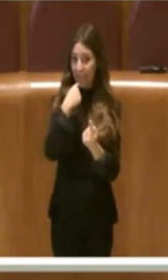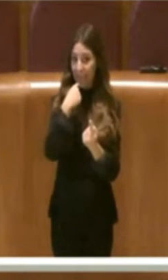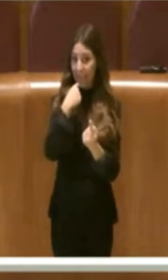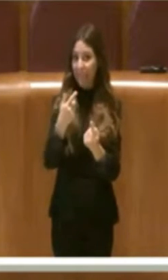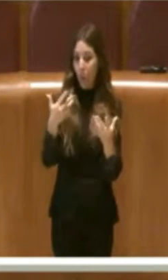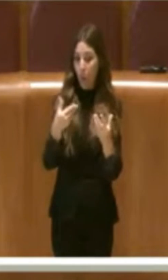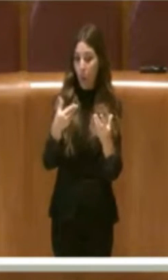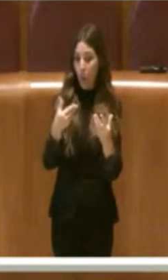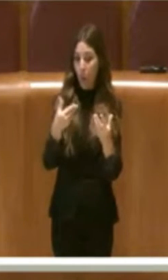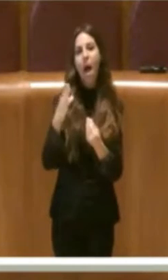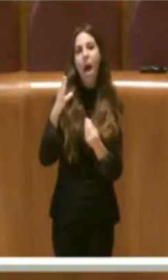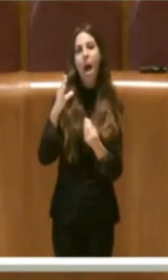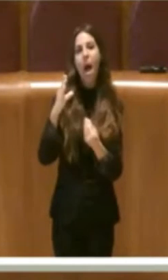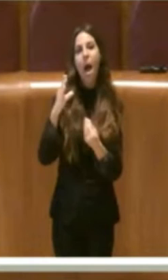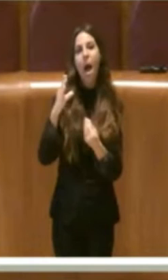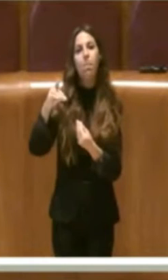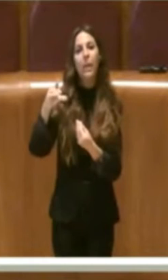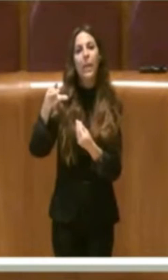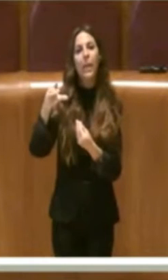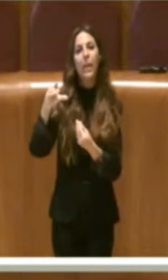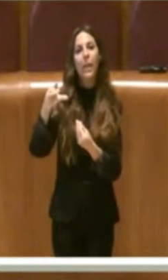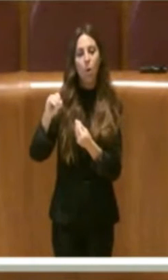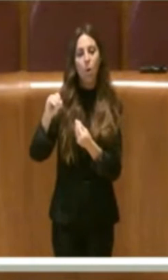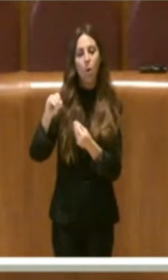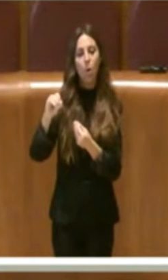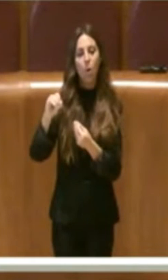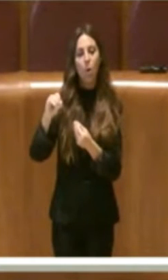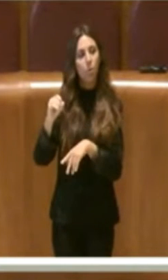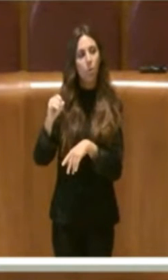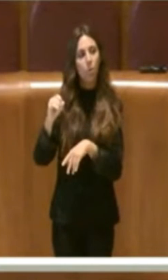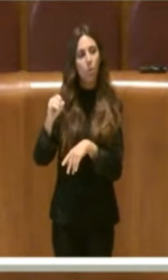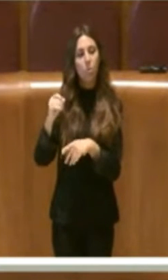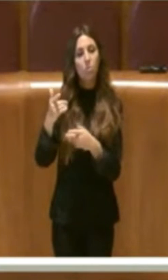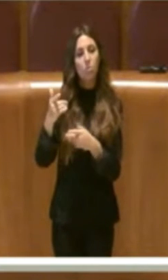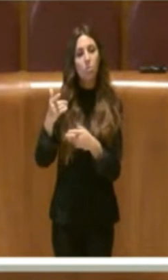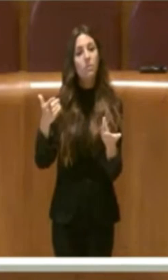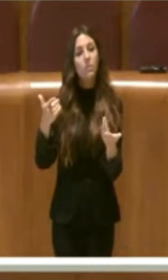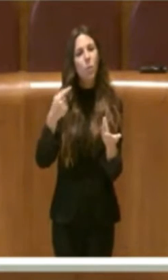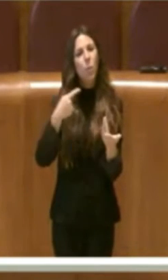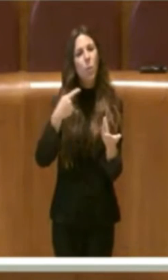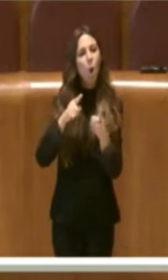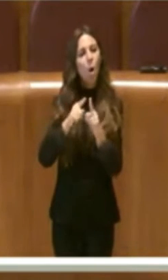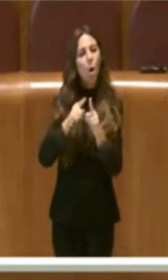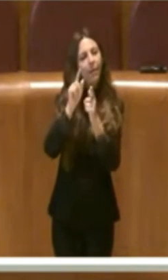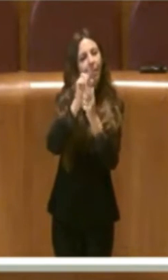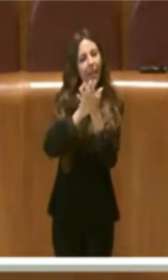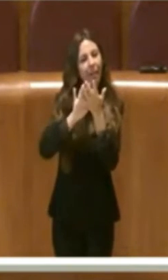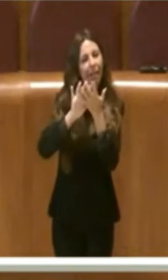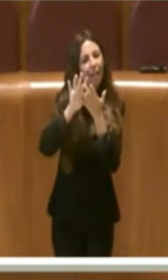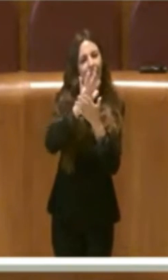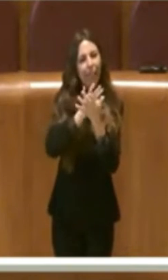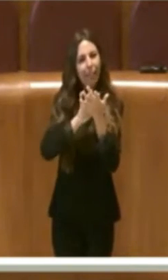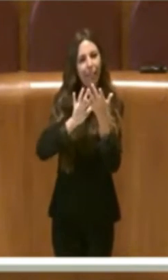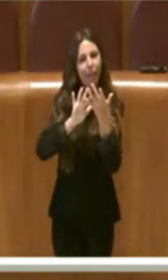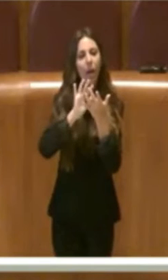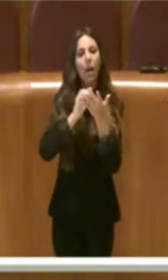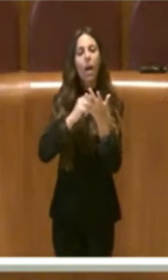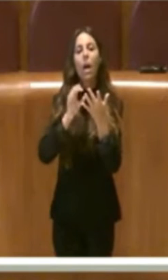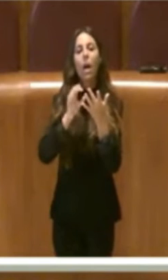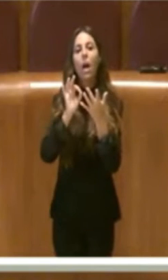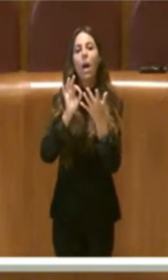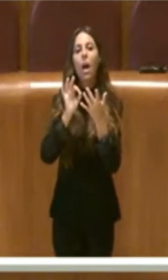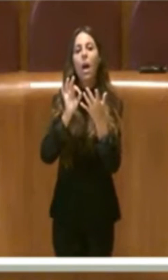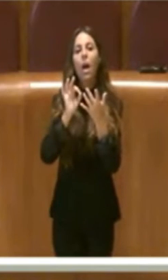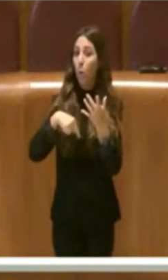consigliera Baglio non può comunque offuscare ed entrare nel merito di quello che